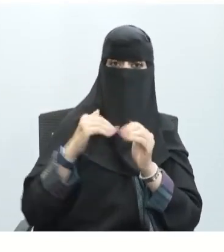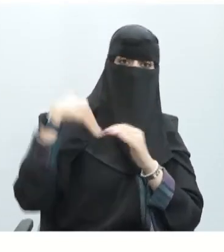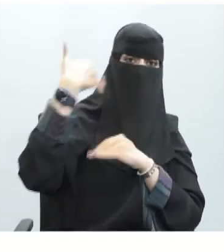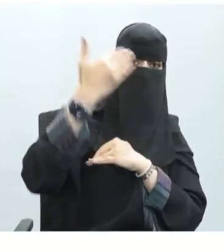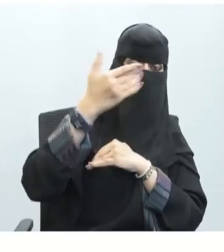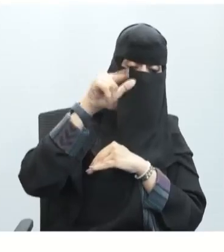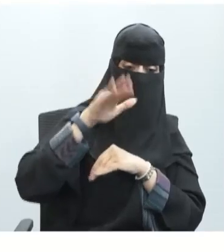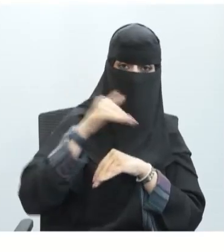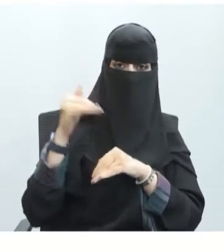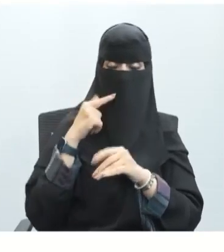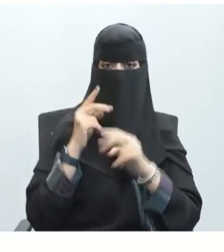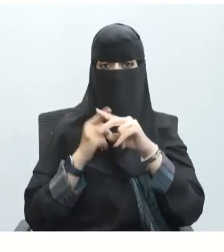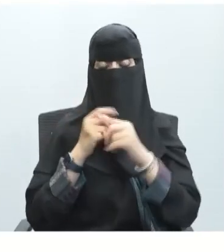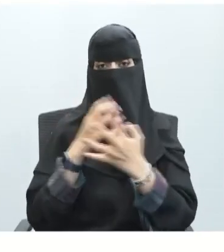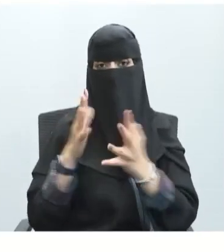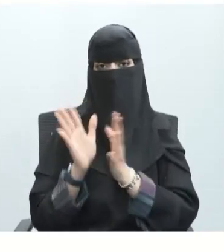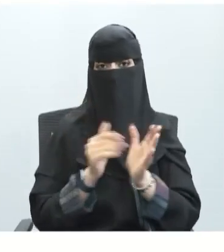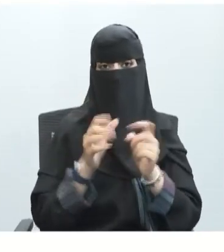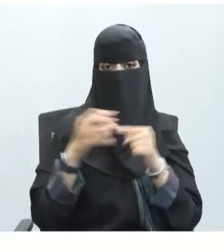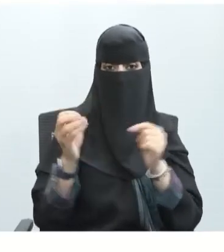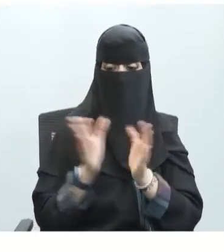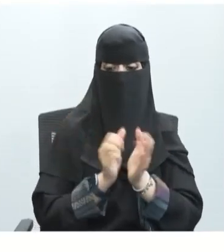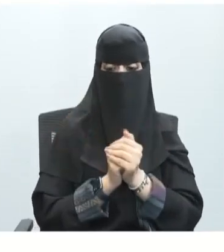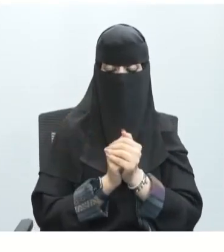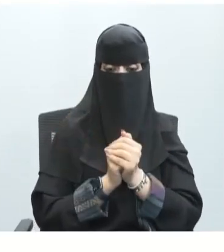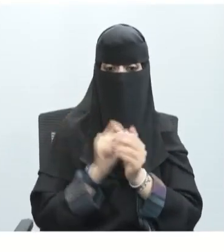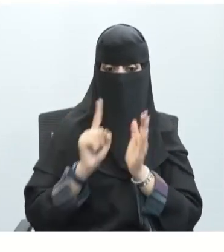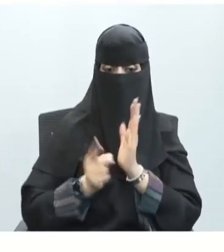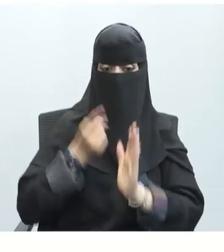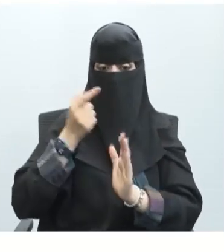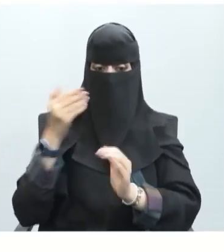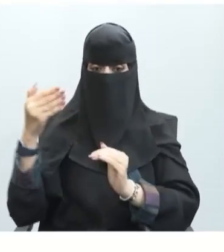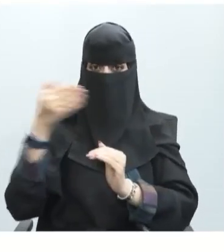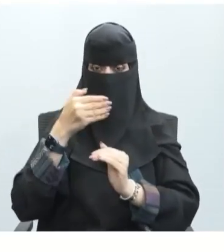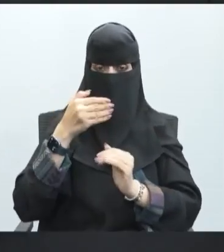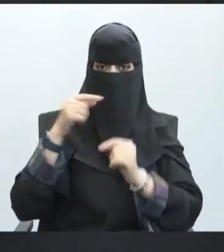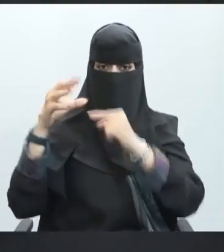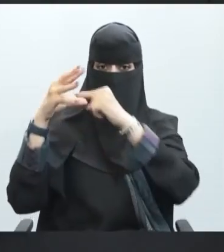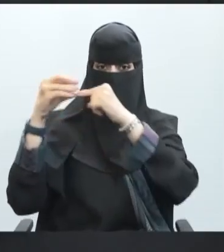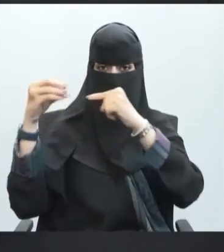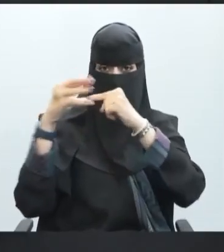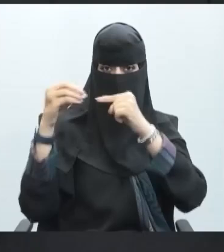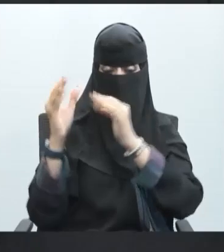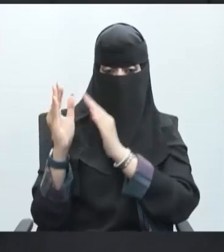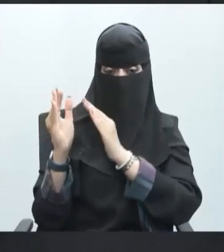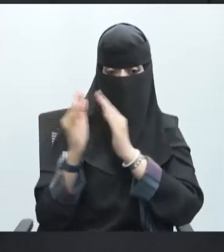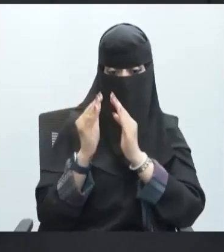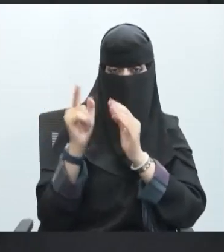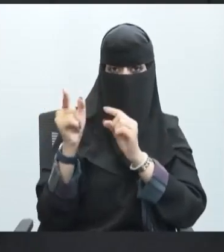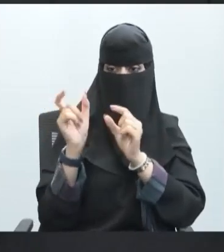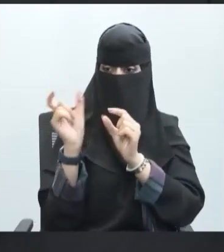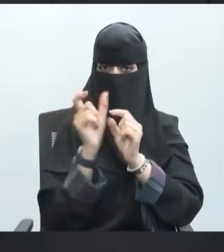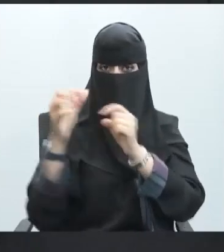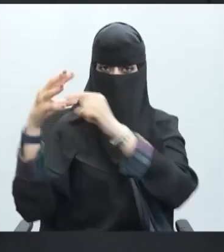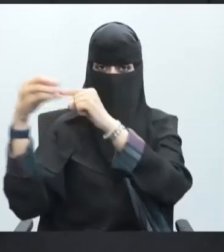الخلية ذات شحنة كهربائية سالبة إذن عندما دخلت أيونات الصوديوم هذه الشحنة الموجبة حلت هنا